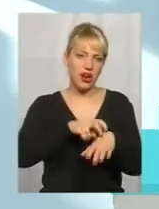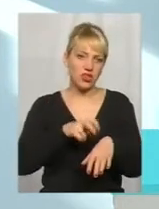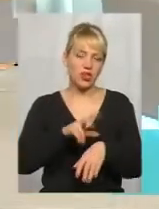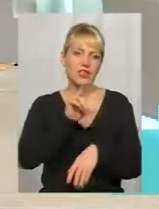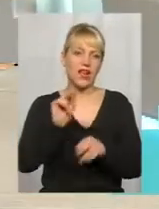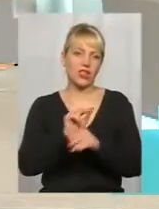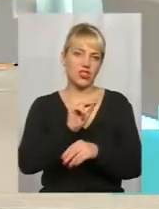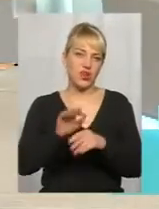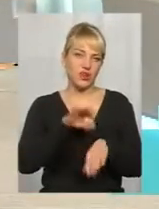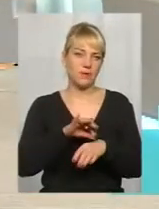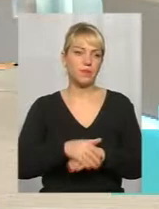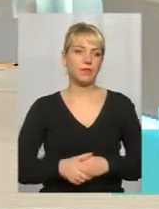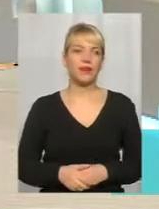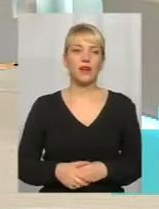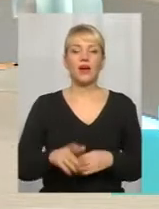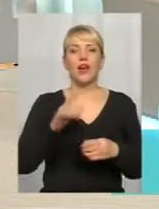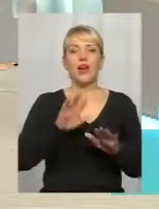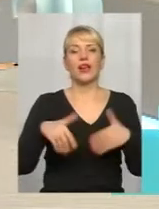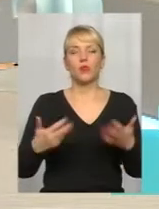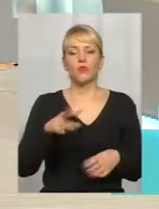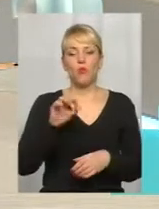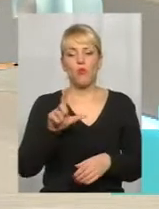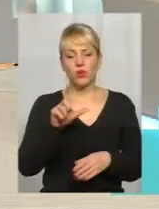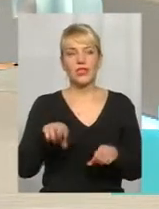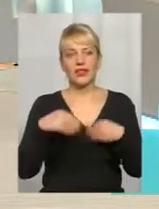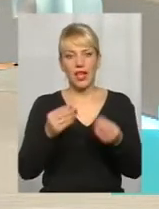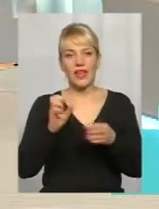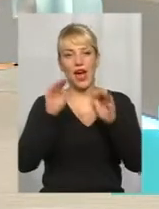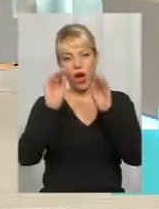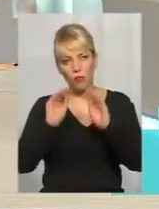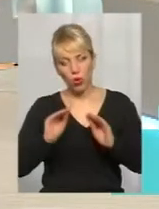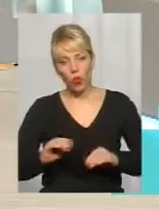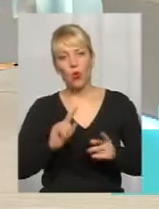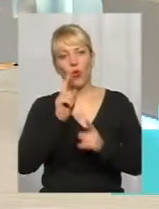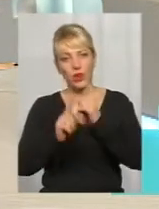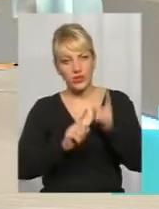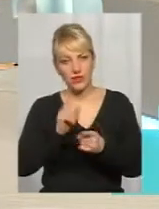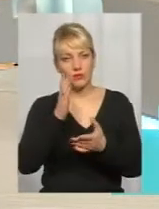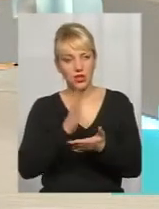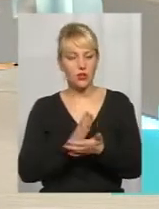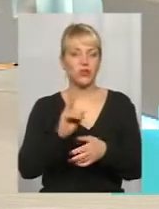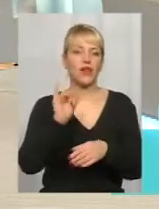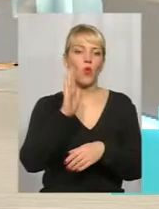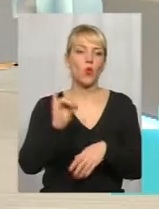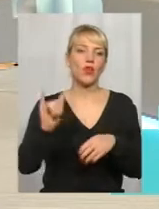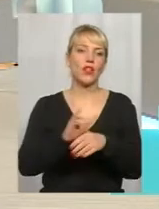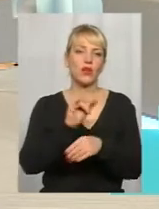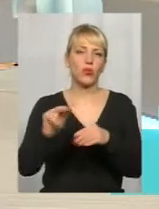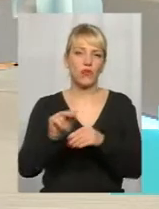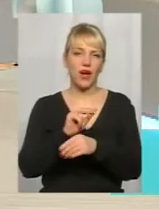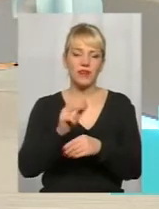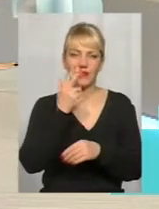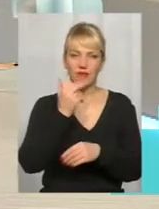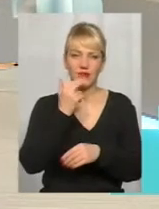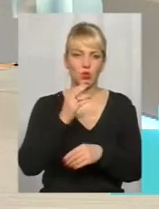в нас зараз рекомендації МОЗ надає, а протоколи змінюється лікування саме гостих респіраторних вірусних вірусів? Зараз у нас